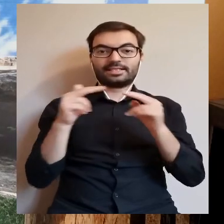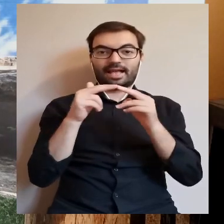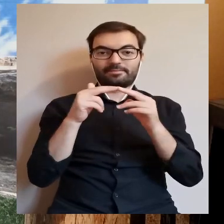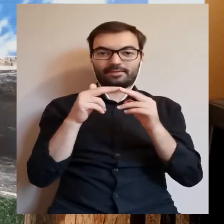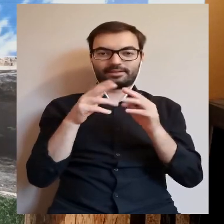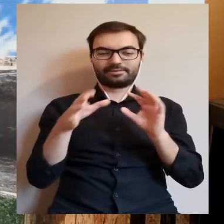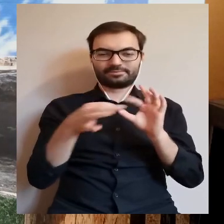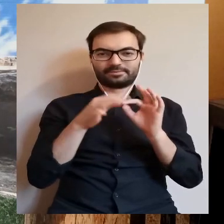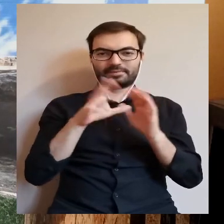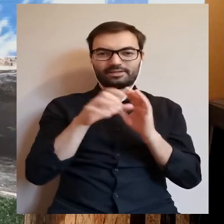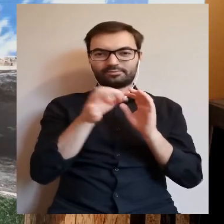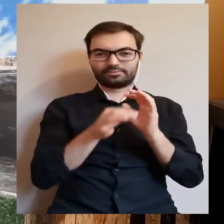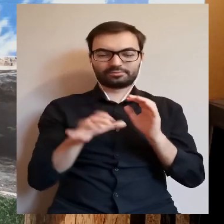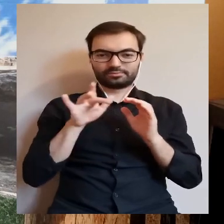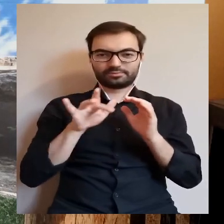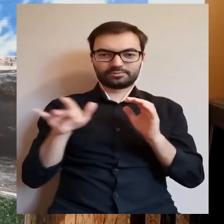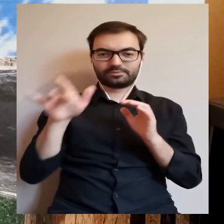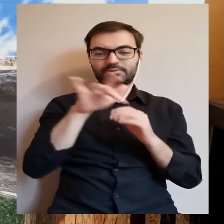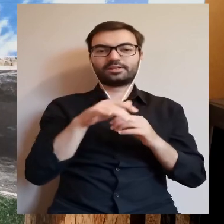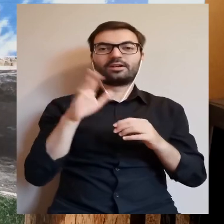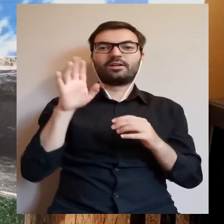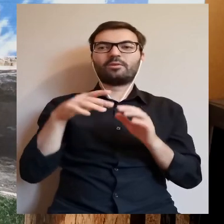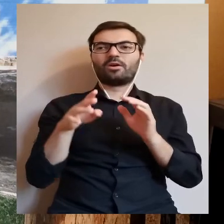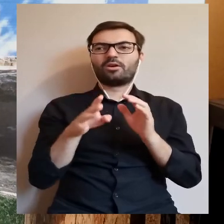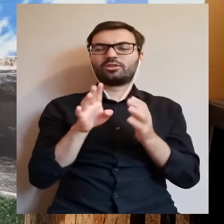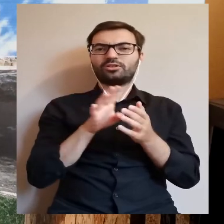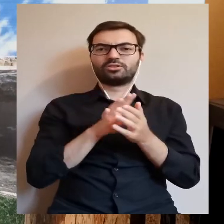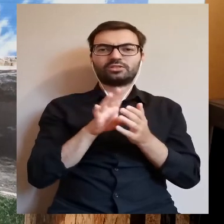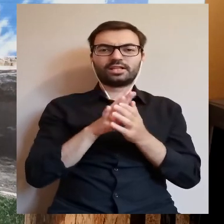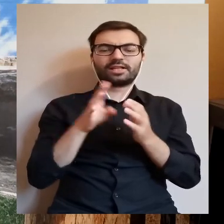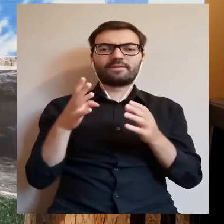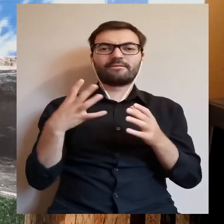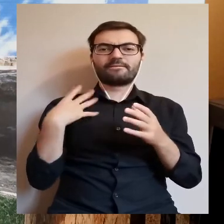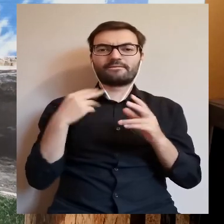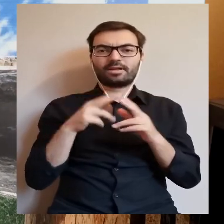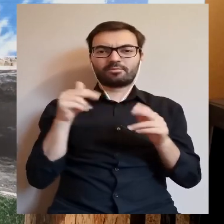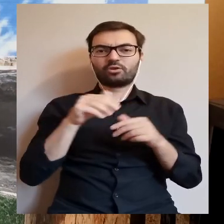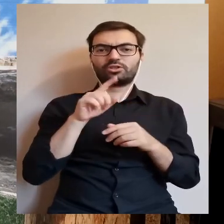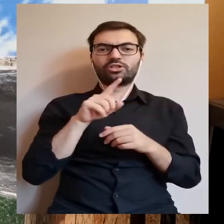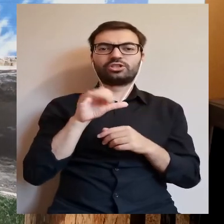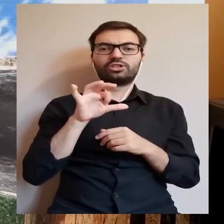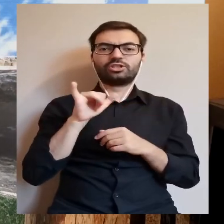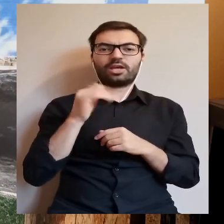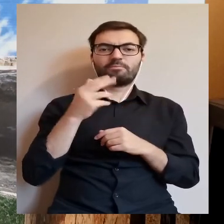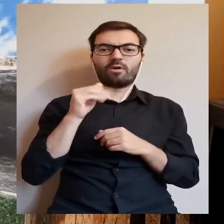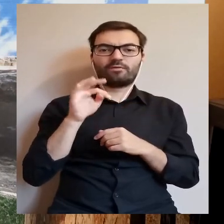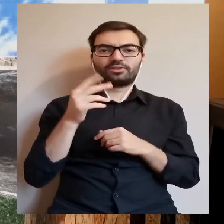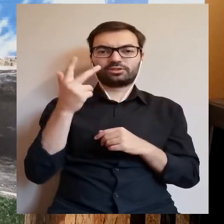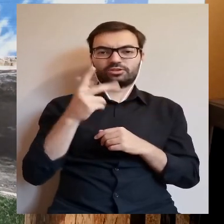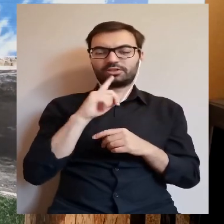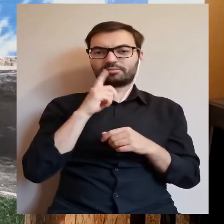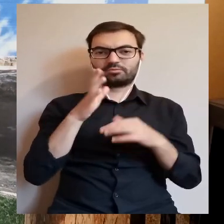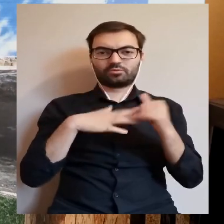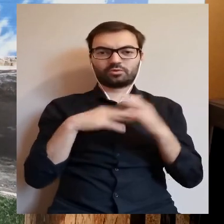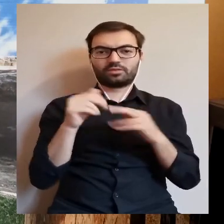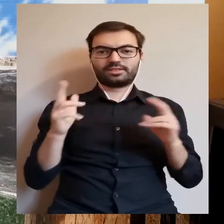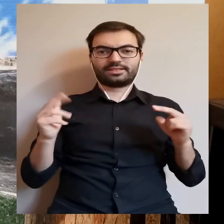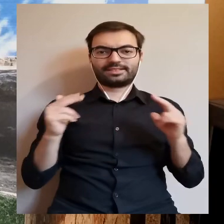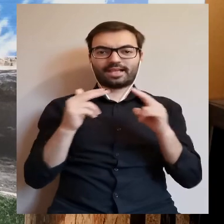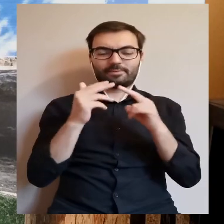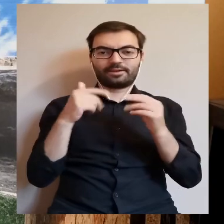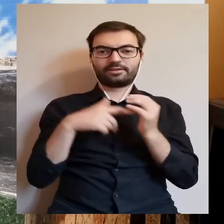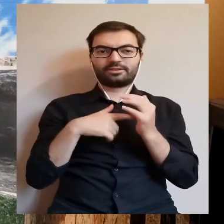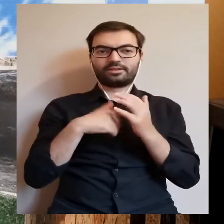który wyrósł dopiero w XIV wieku, być może na polecenie Siemowita III i